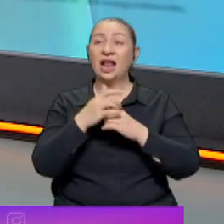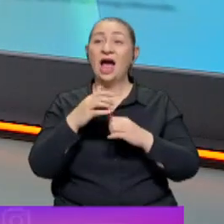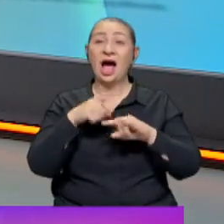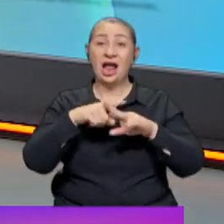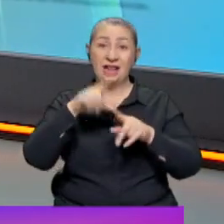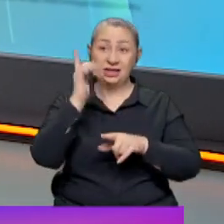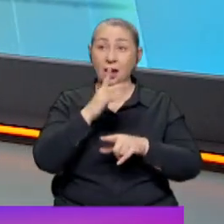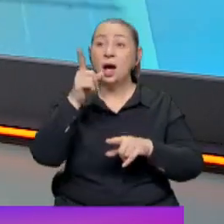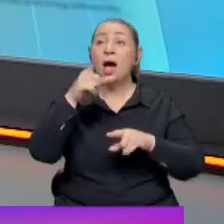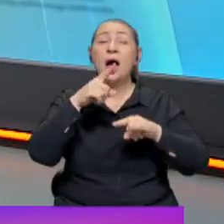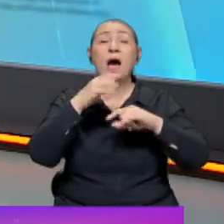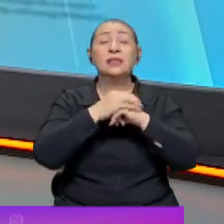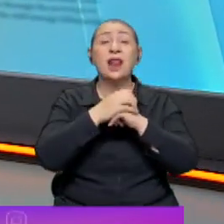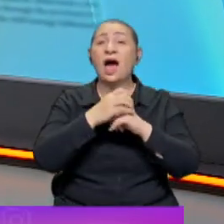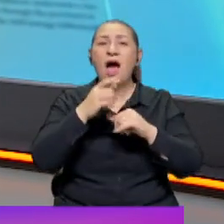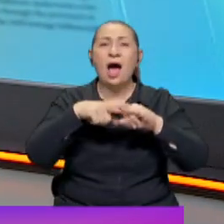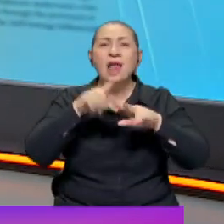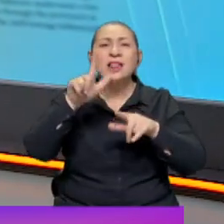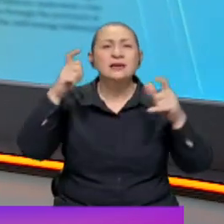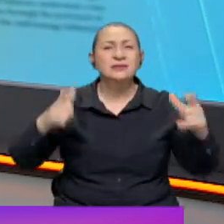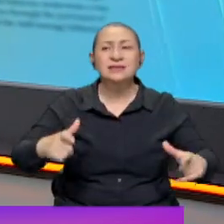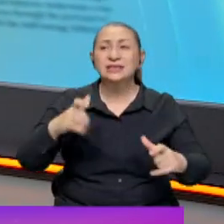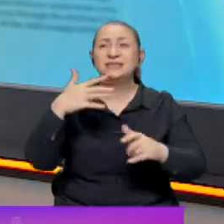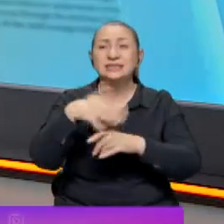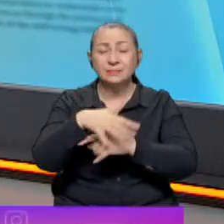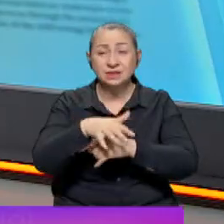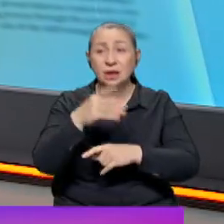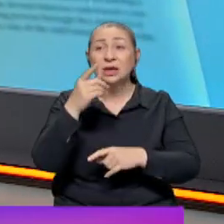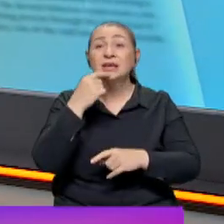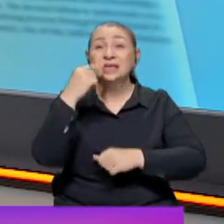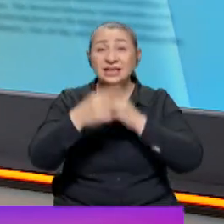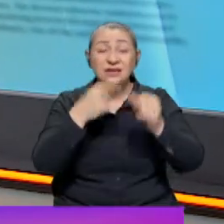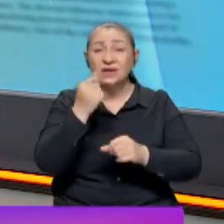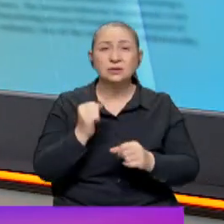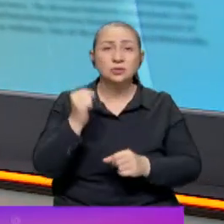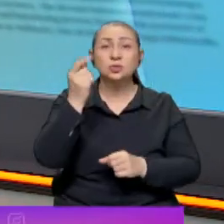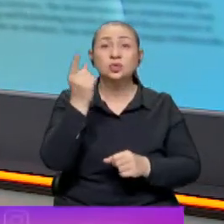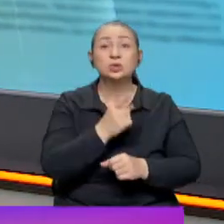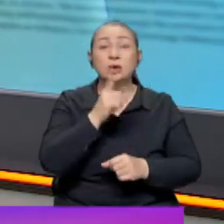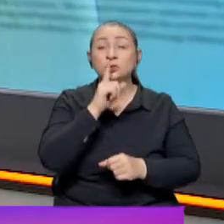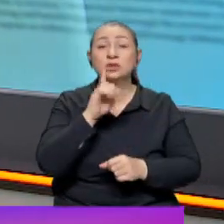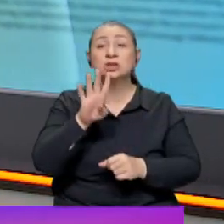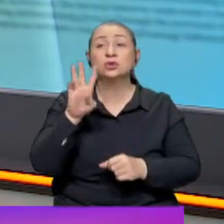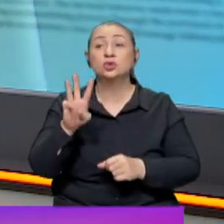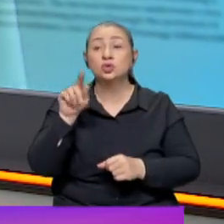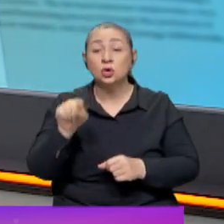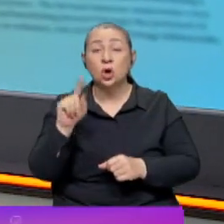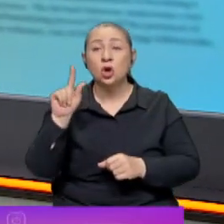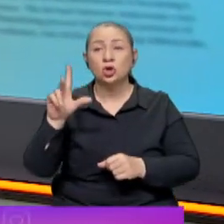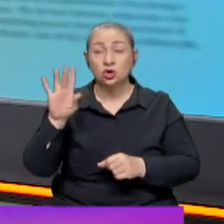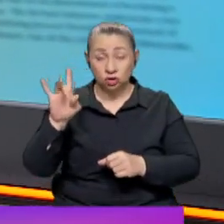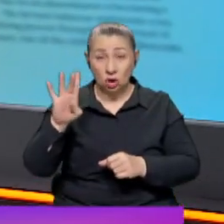gidelim. Antalya hallerindeki yıllık fiyat artışları sebze yıllık fiyat artışı %143.14.